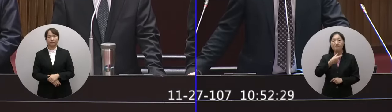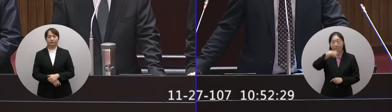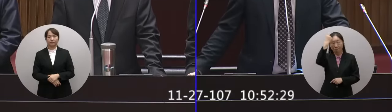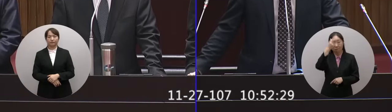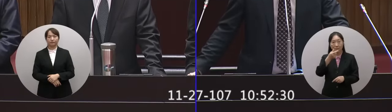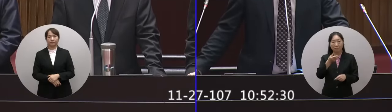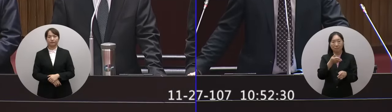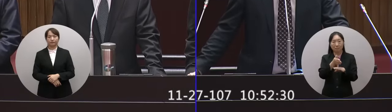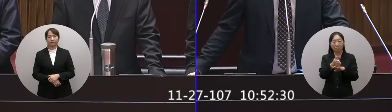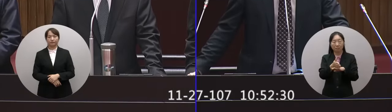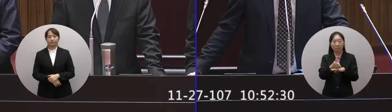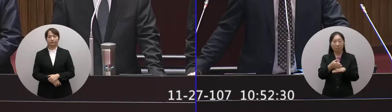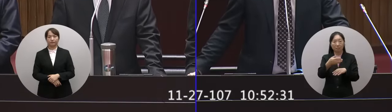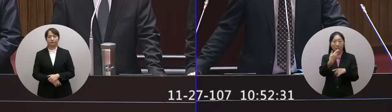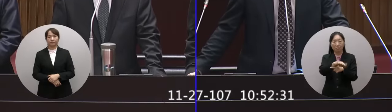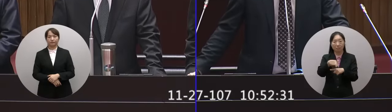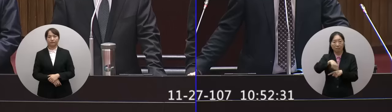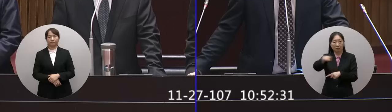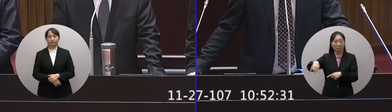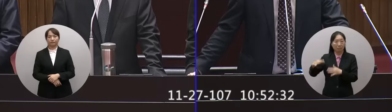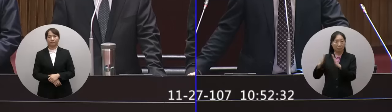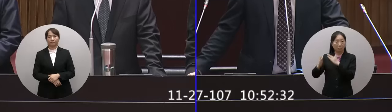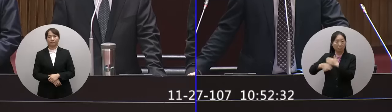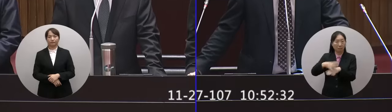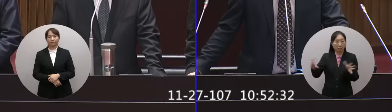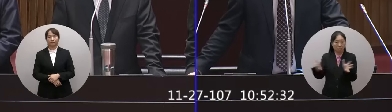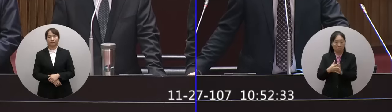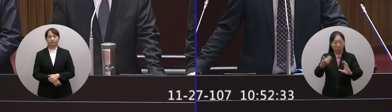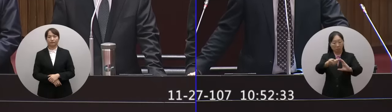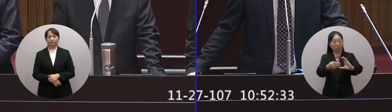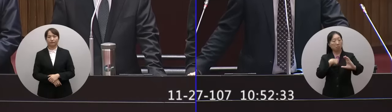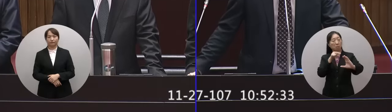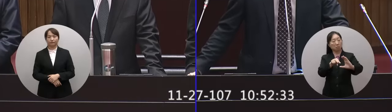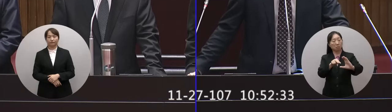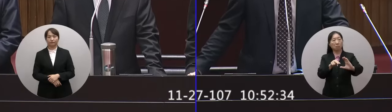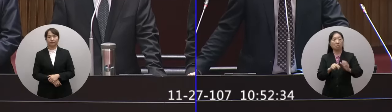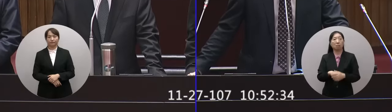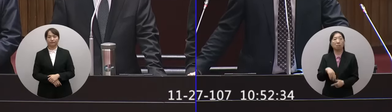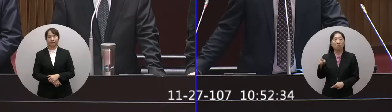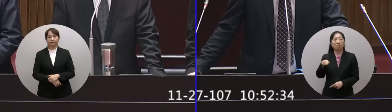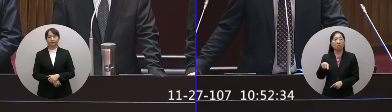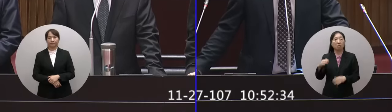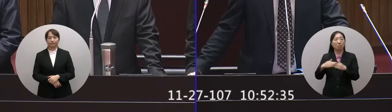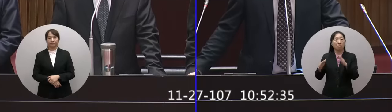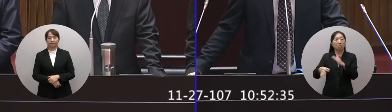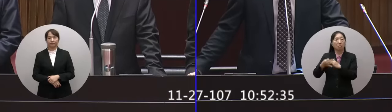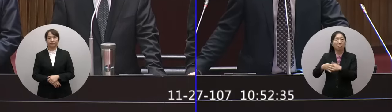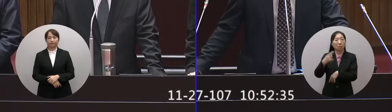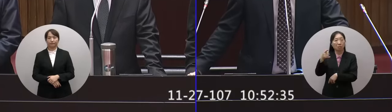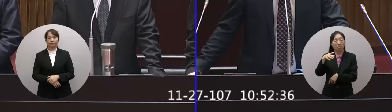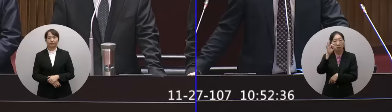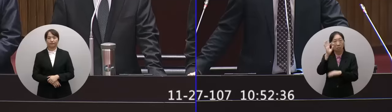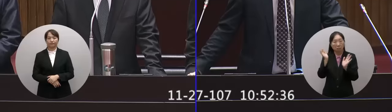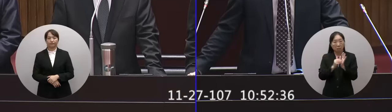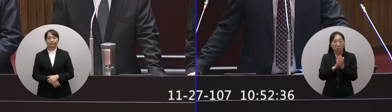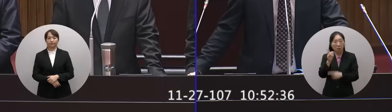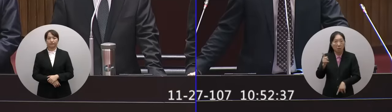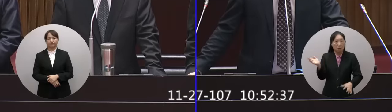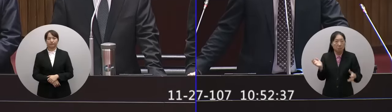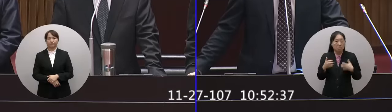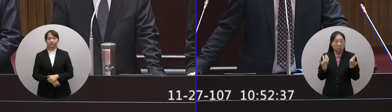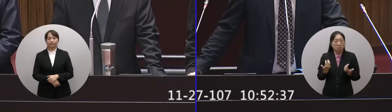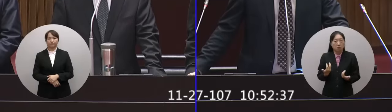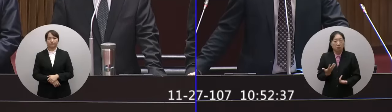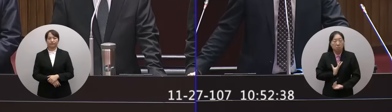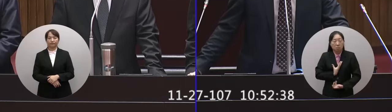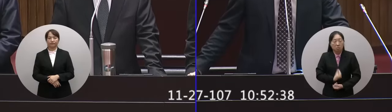屬全程同步收看看完了以後那些家屬的情緒是氣憤是傷